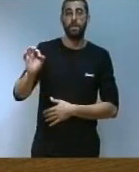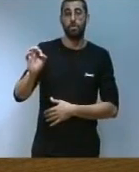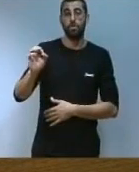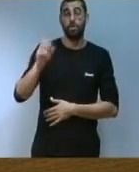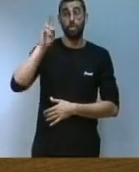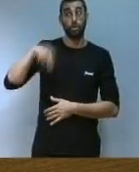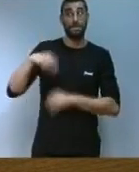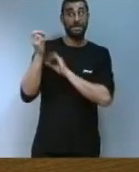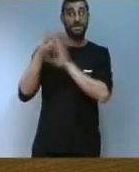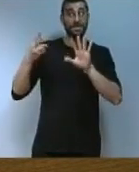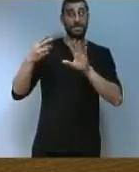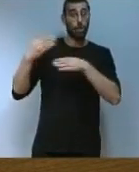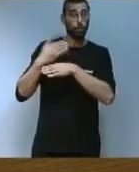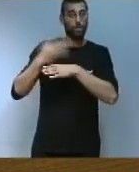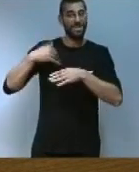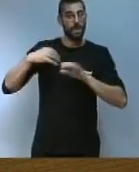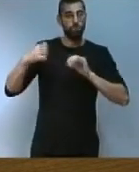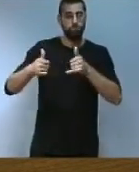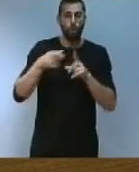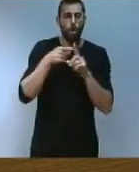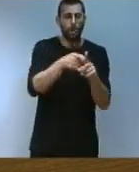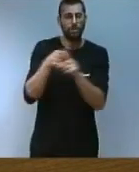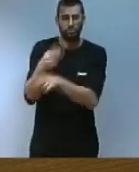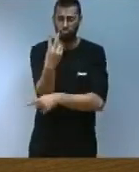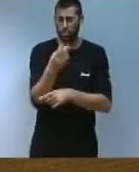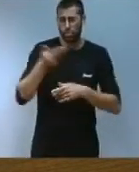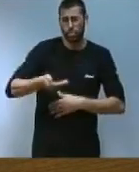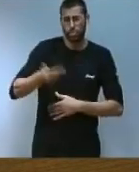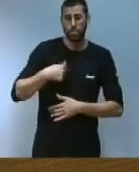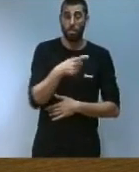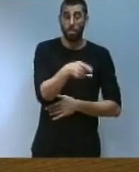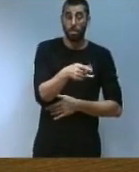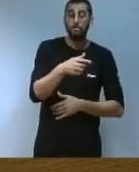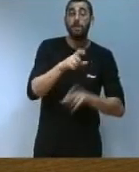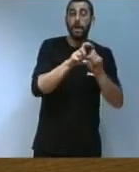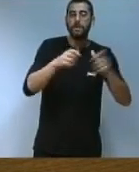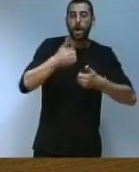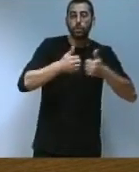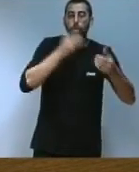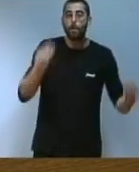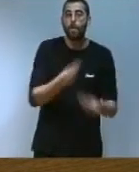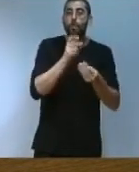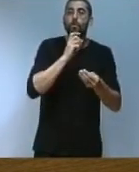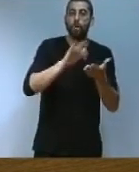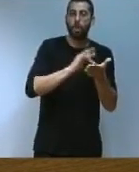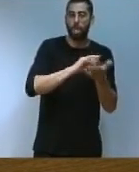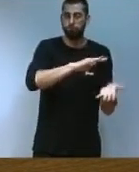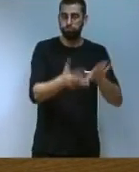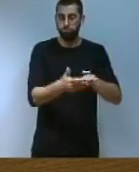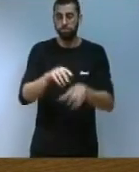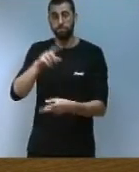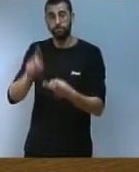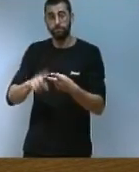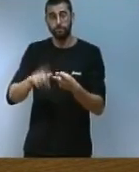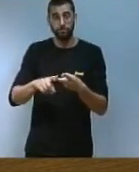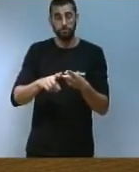2017 té tres objectius específics incrementar la competitivitat de les indústries mitjançant la seva transformació digital desenvolupar i